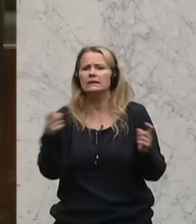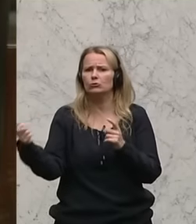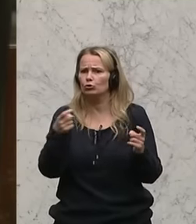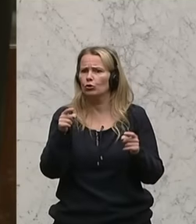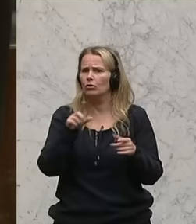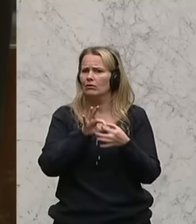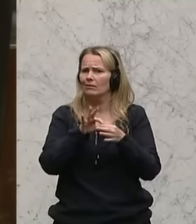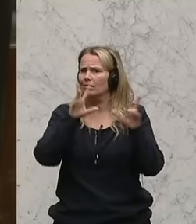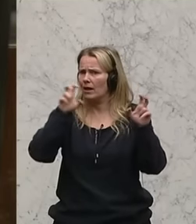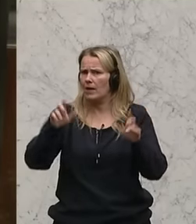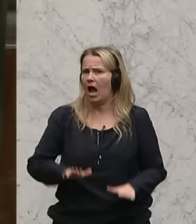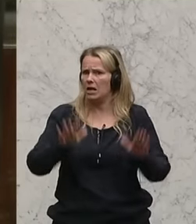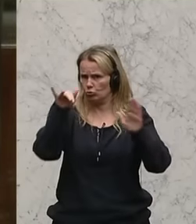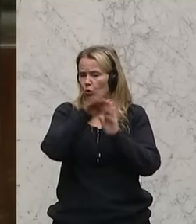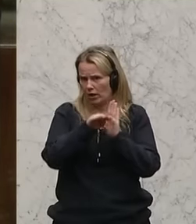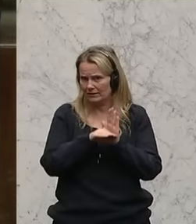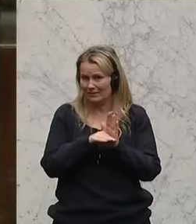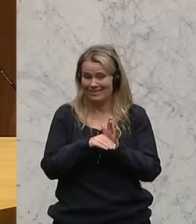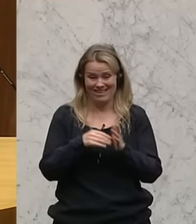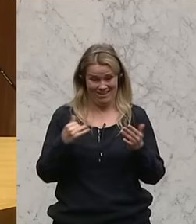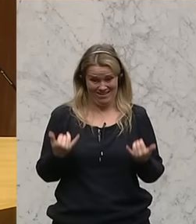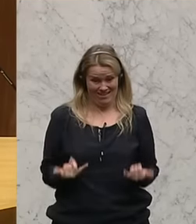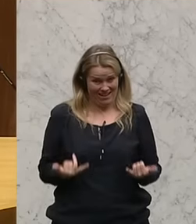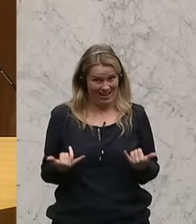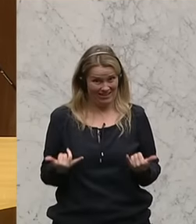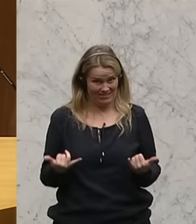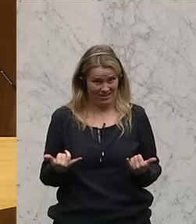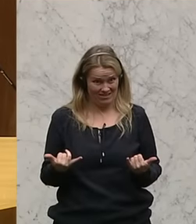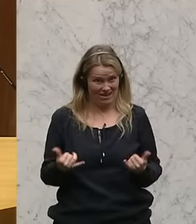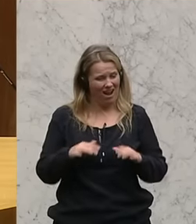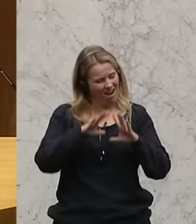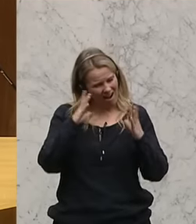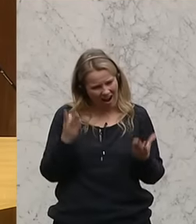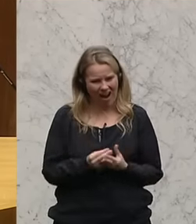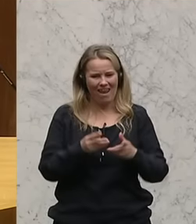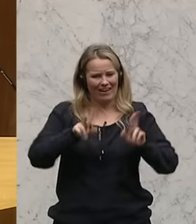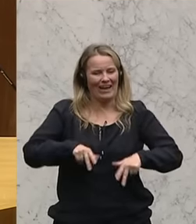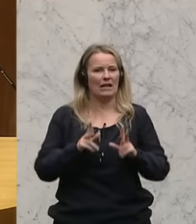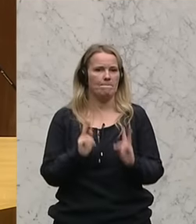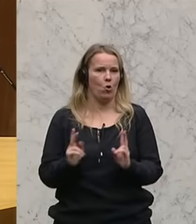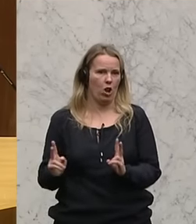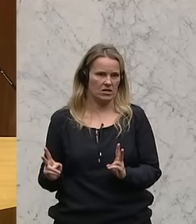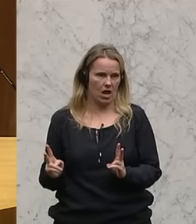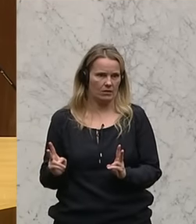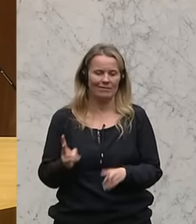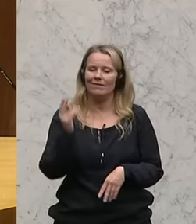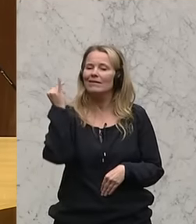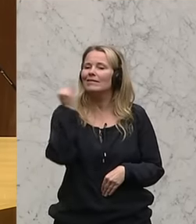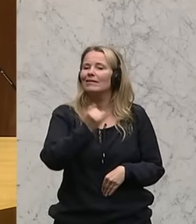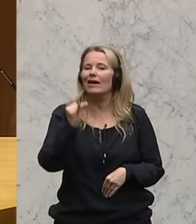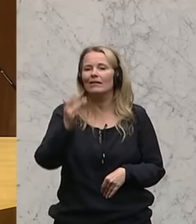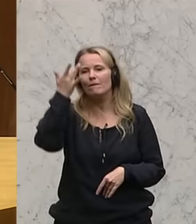zum Asylgesetz. Wir haben derzeit alle rechtlichen Möglichkeiten, um jeden